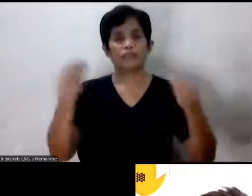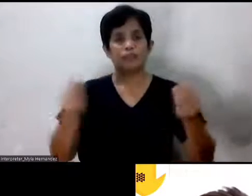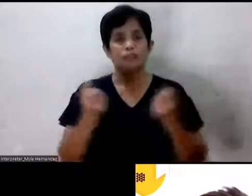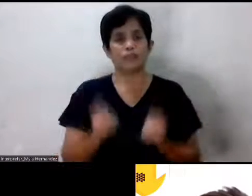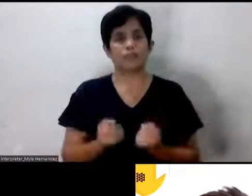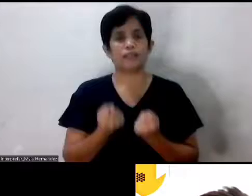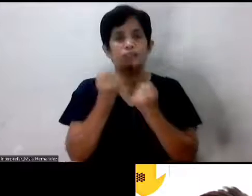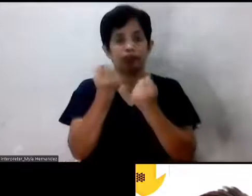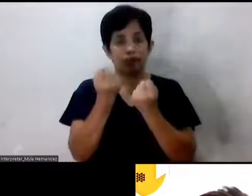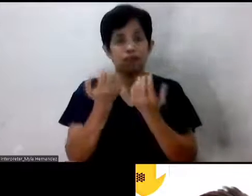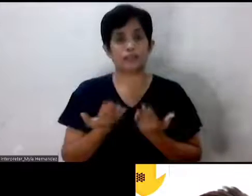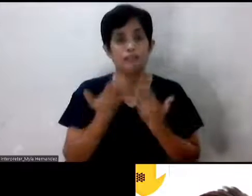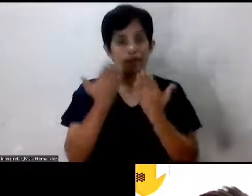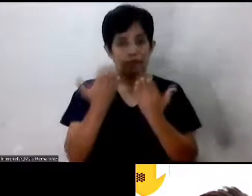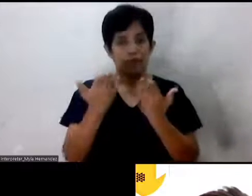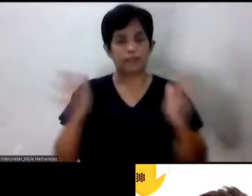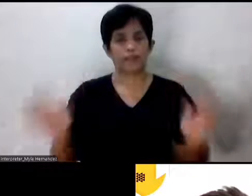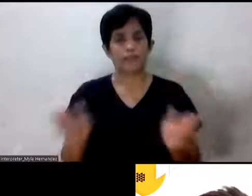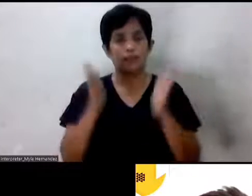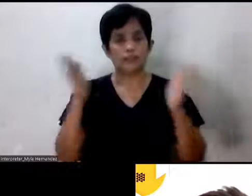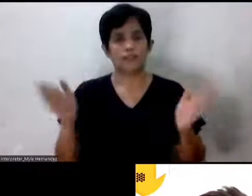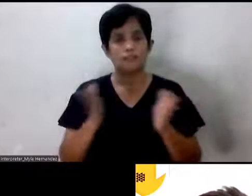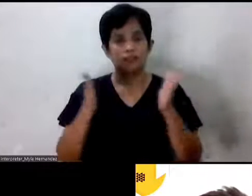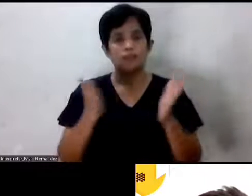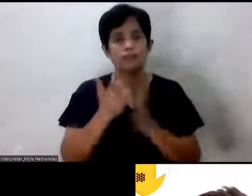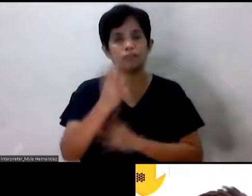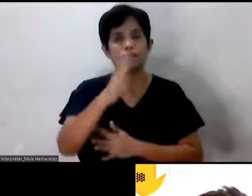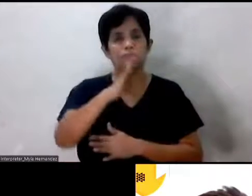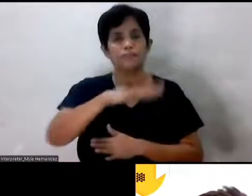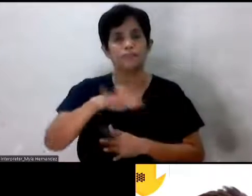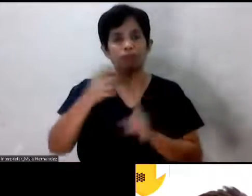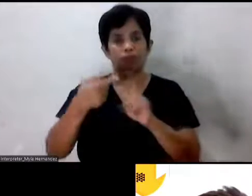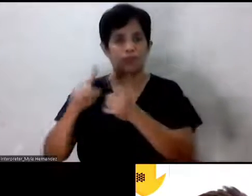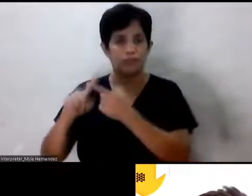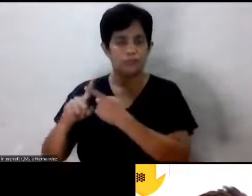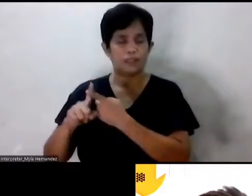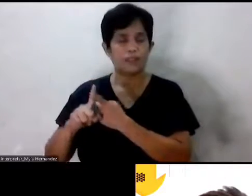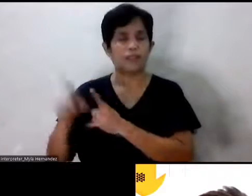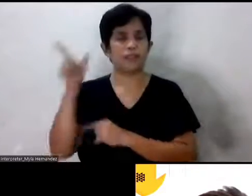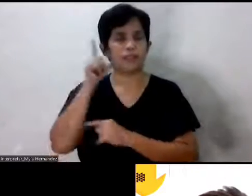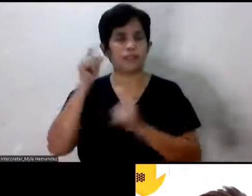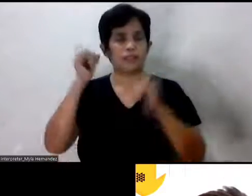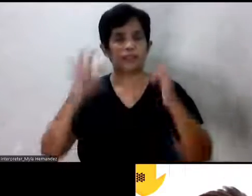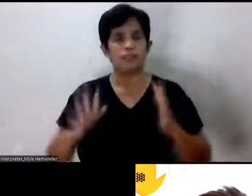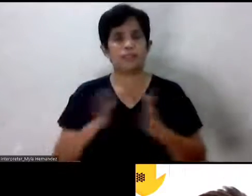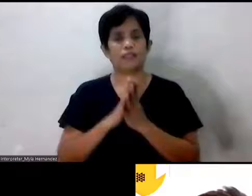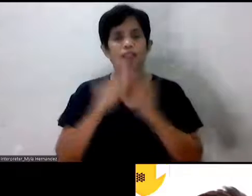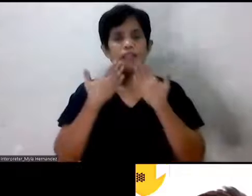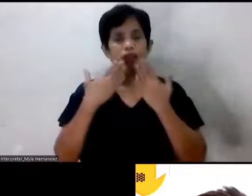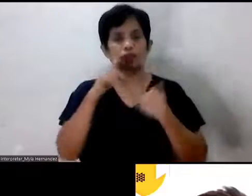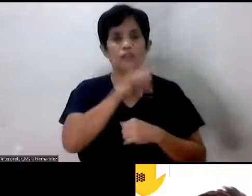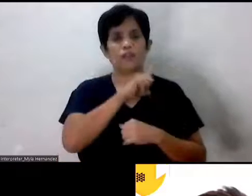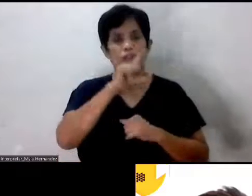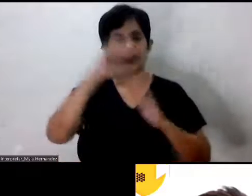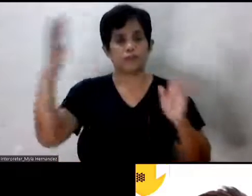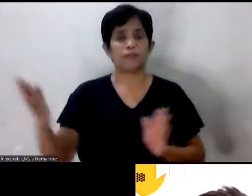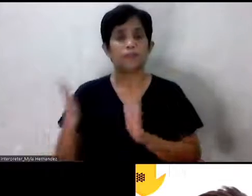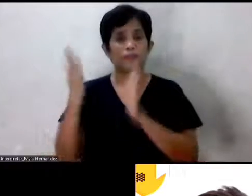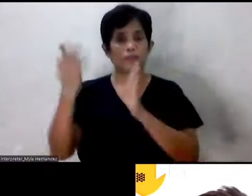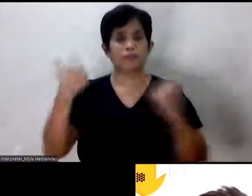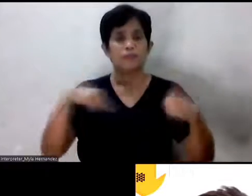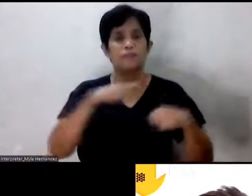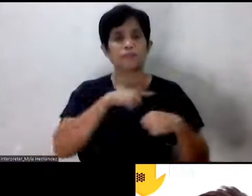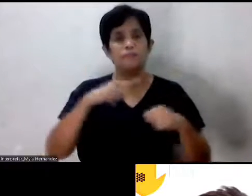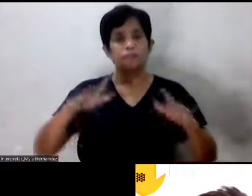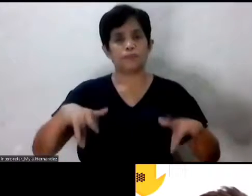at encouragement sa aming po mga kapanalig, sa aming po mga tagapakinig. Parahe pong salamat, O Diyos, sa iyong presensya sa aming buhay, ang